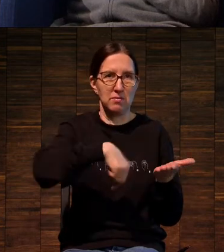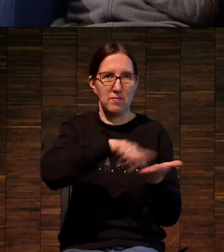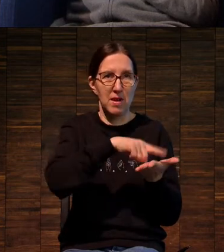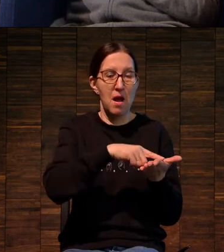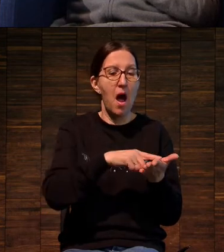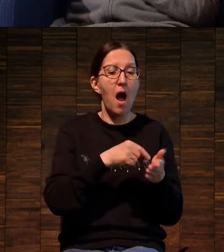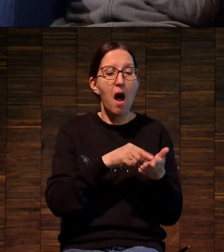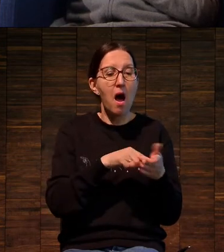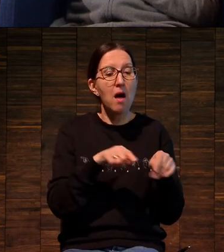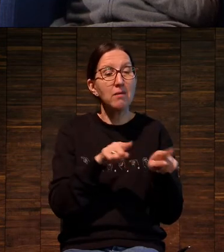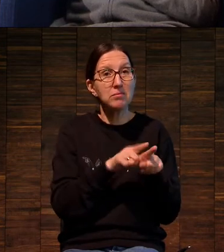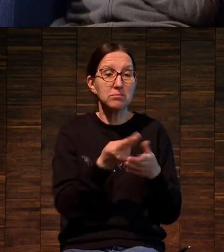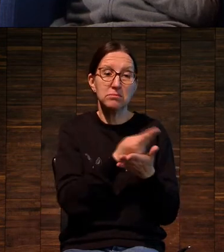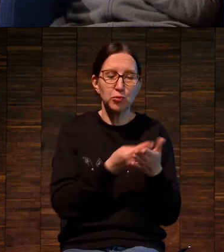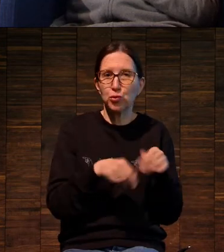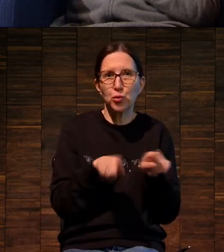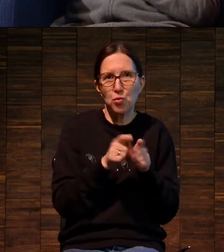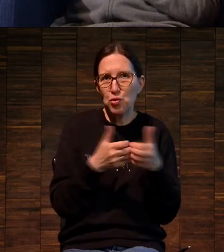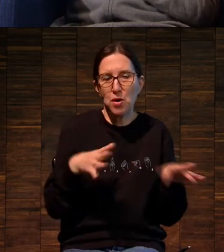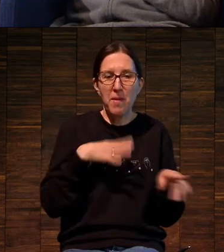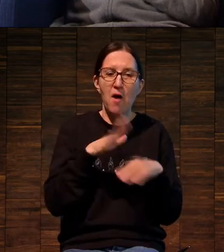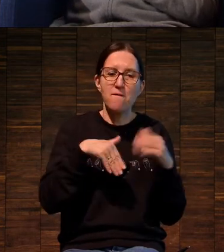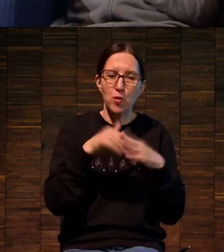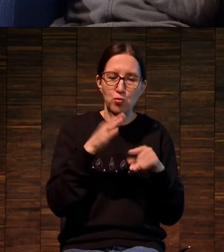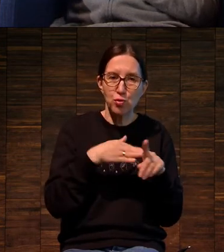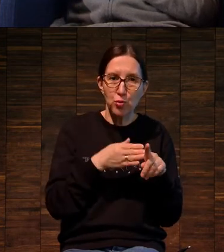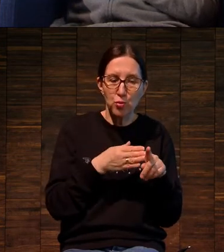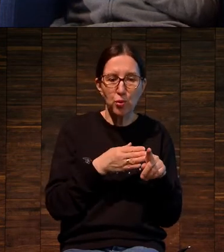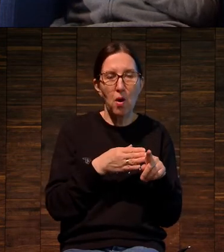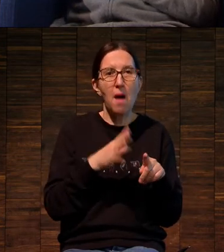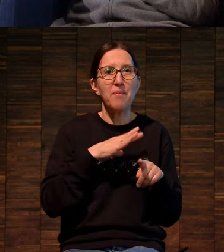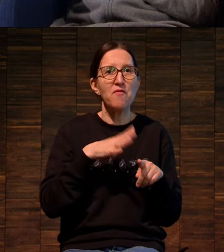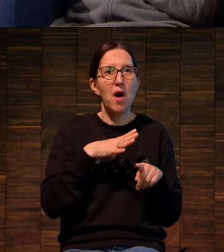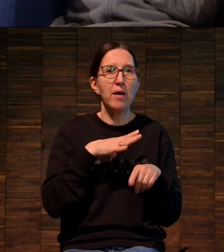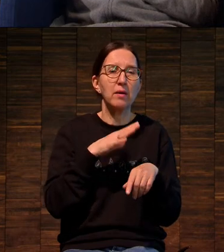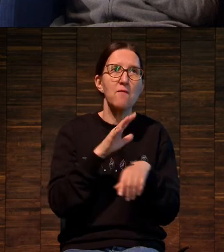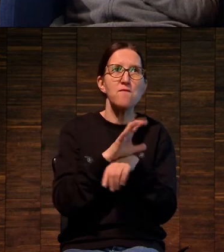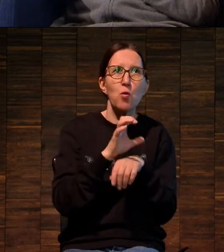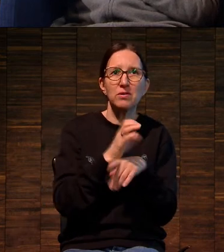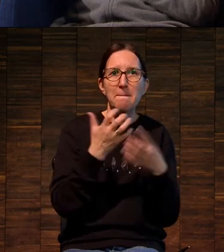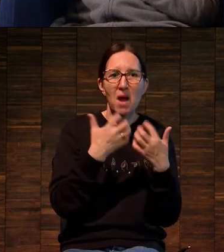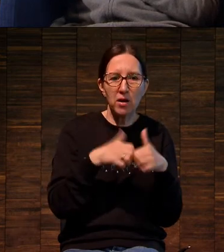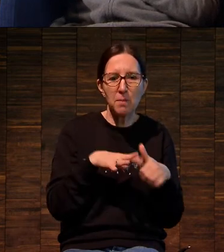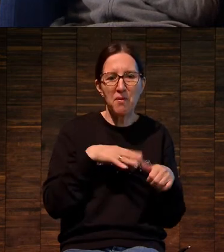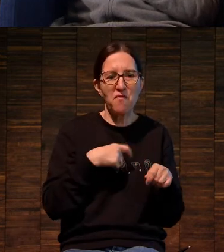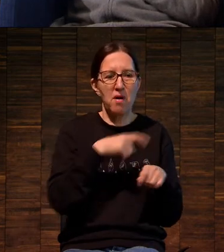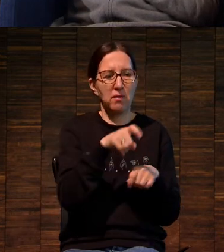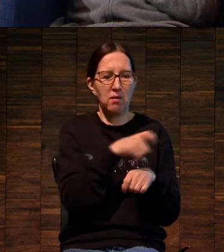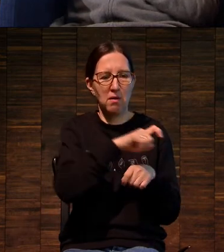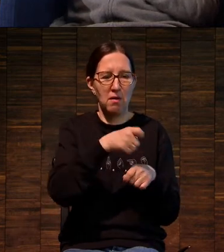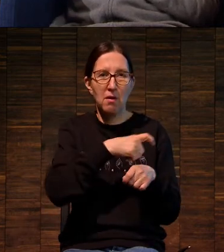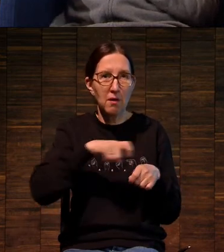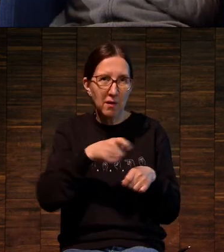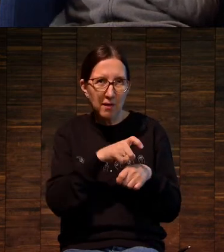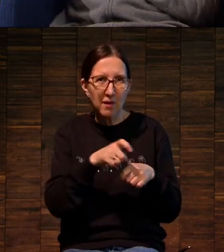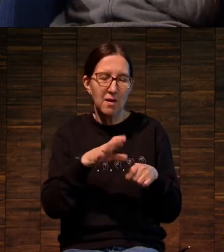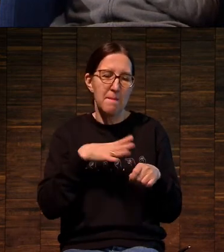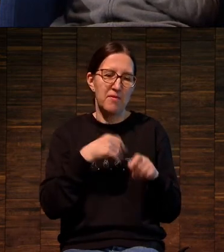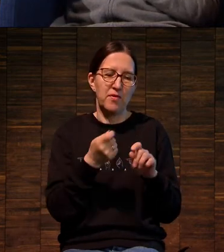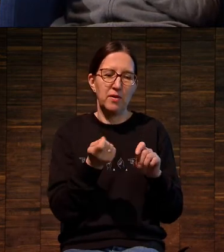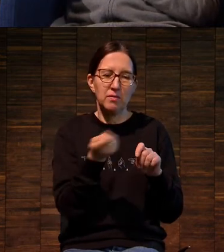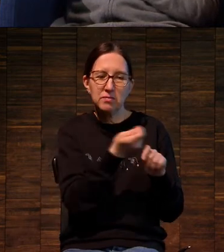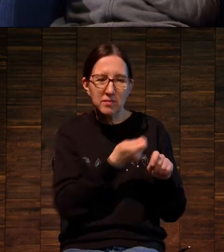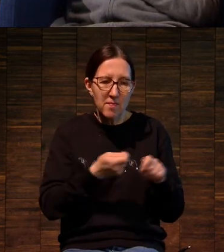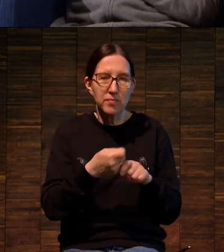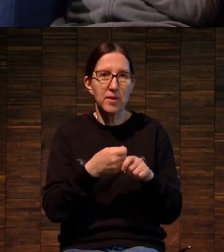Наноситься оно тоже может разным способом. Вручную, при помощи фотомеханических, при помощи механических способов, сейчас при